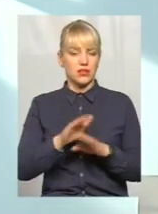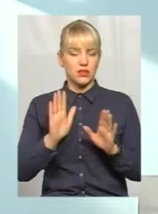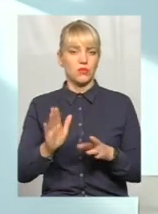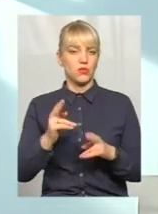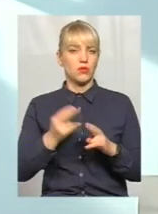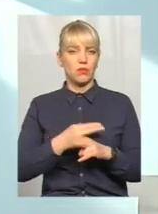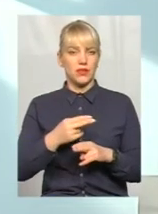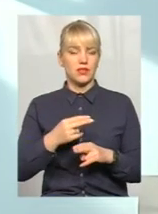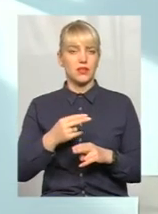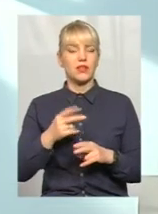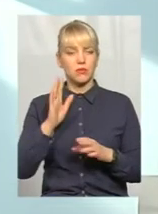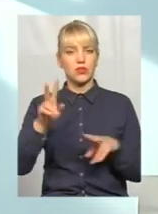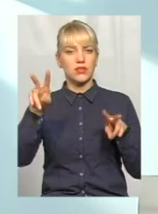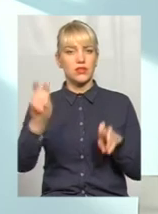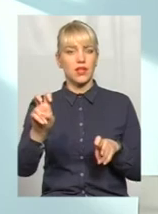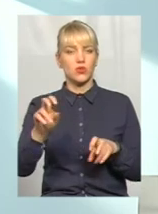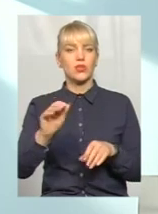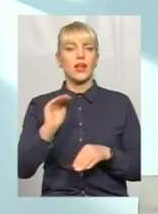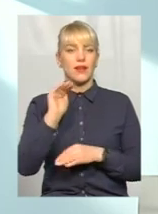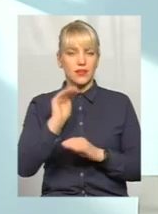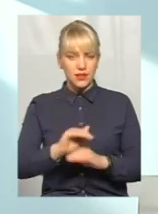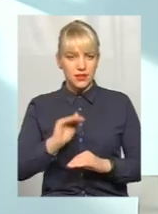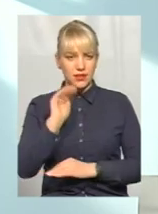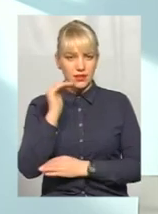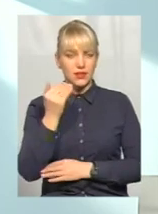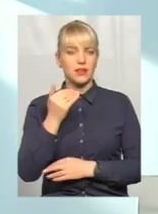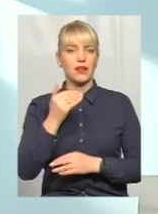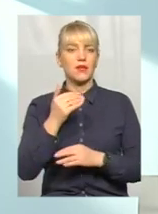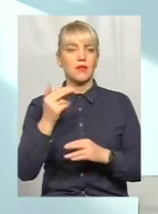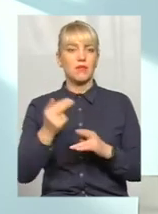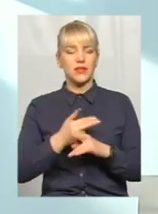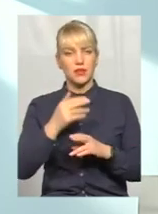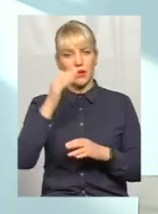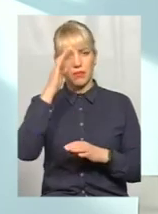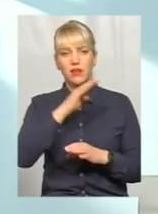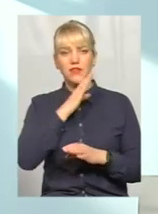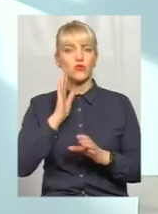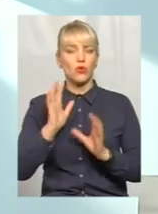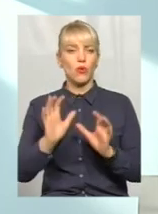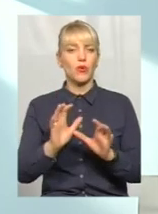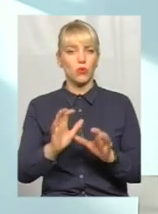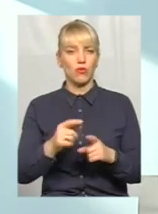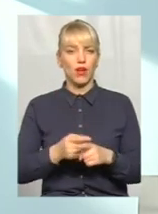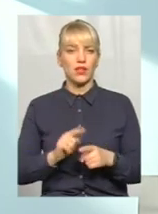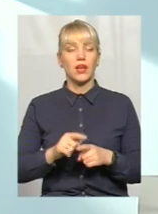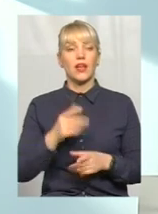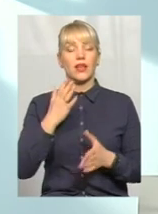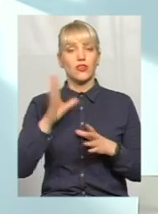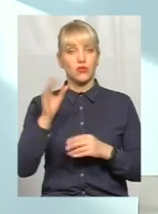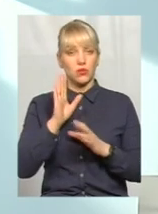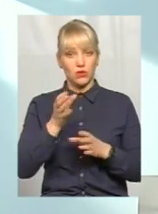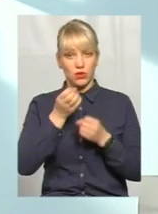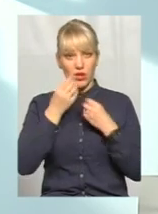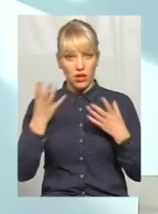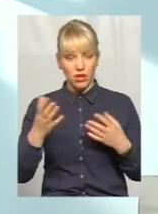батьківського опікування. Що стосується їхньої подальшої долі, якщо все буде гаразд, можливо, але кажу це